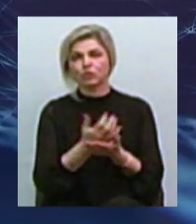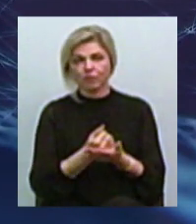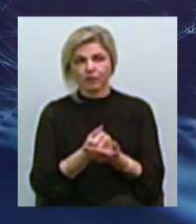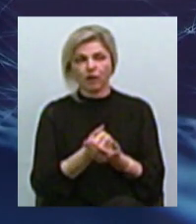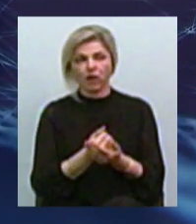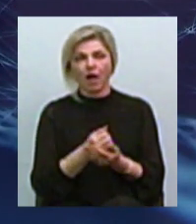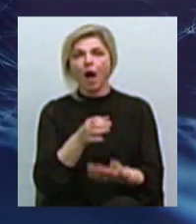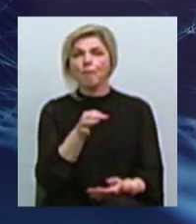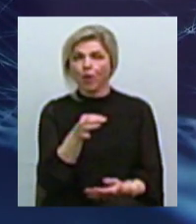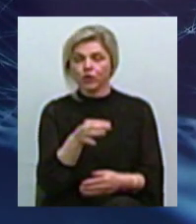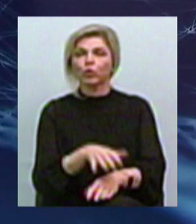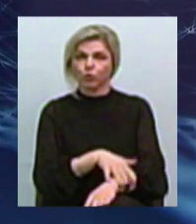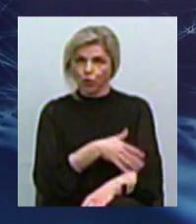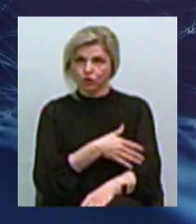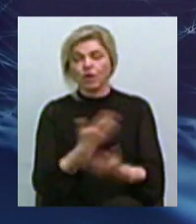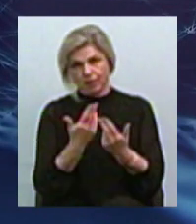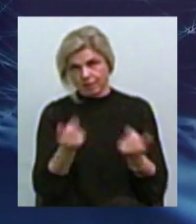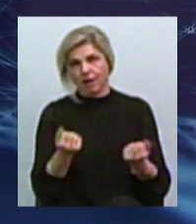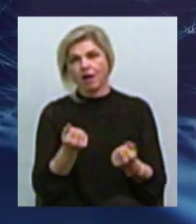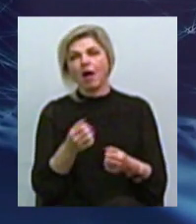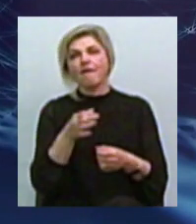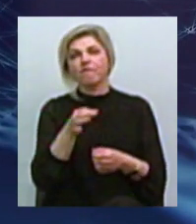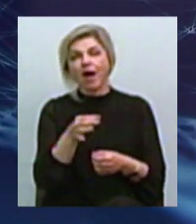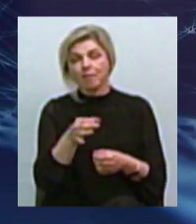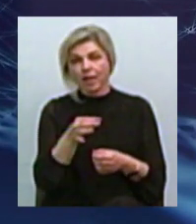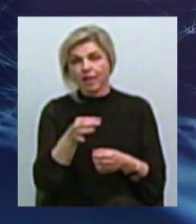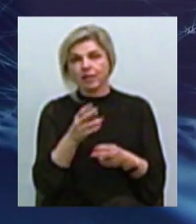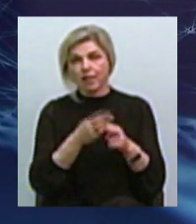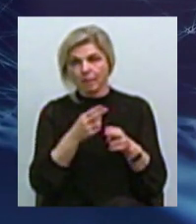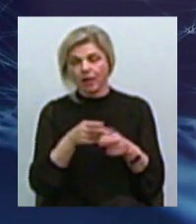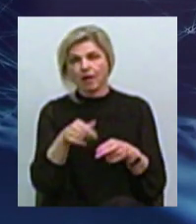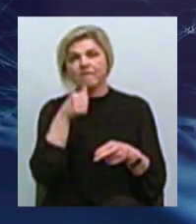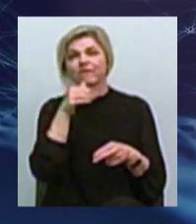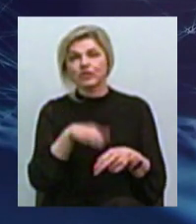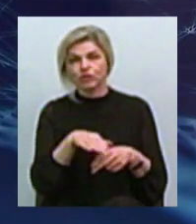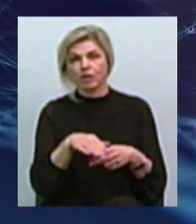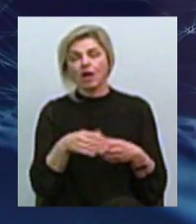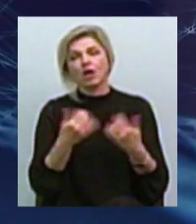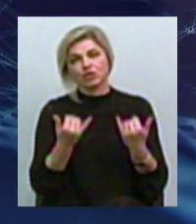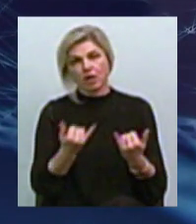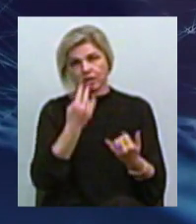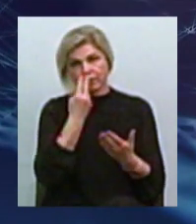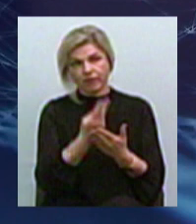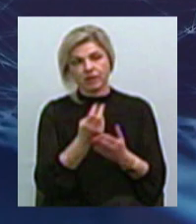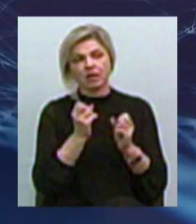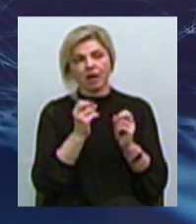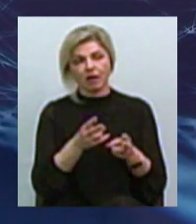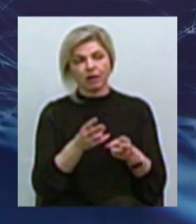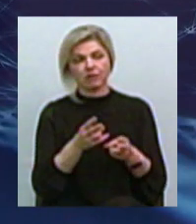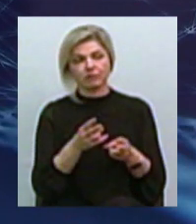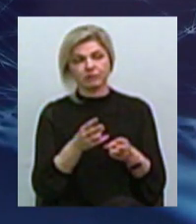монета довше зберігається? Фактично так, вона фактично, може сказати, практично вічна Ми зараз бачимо, як в Ольві знаходять